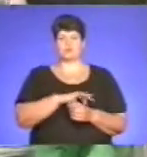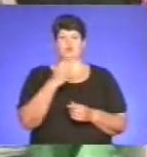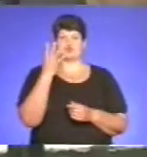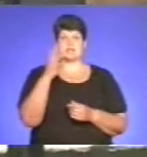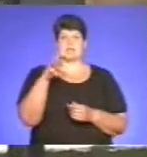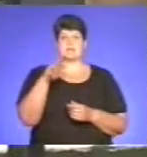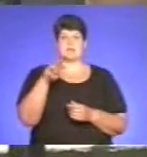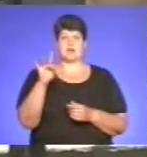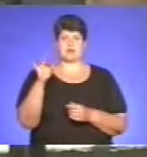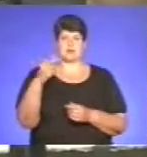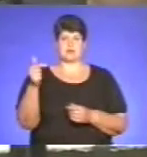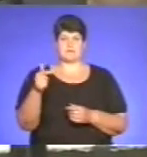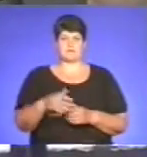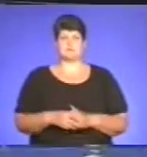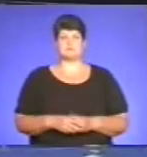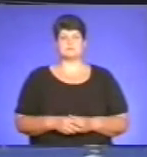мільярди.